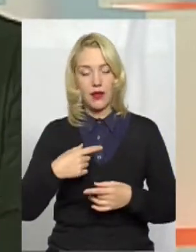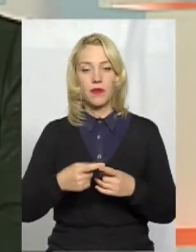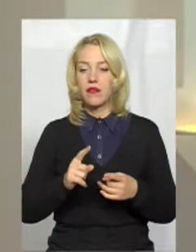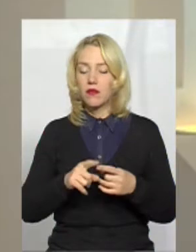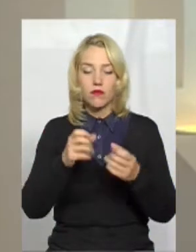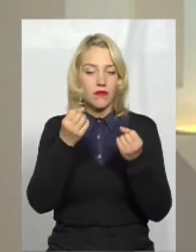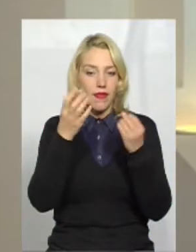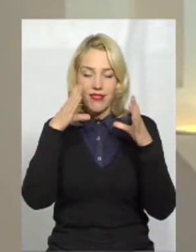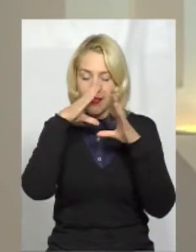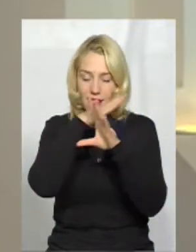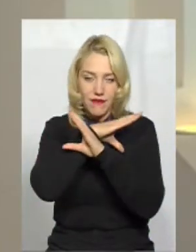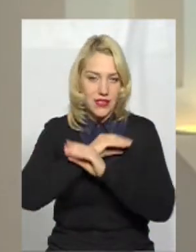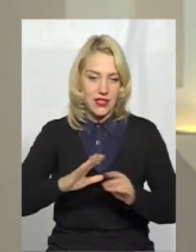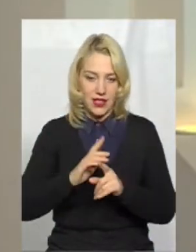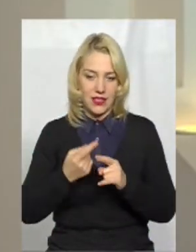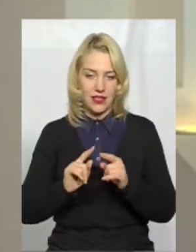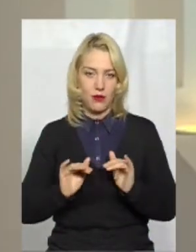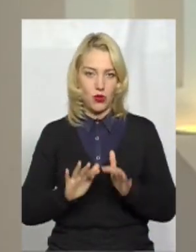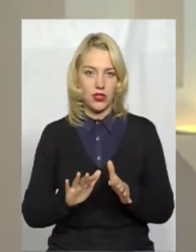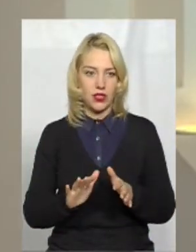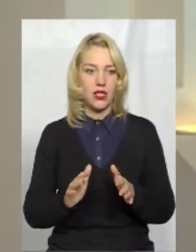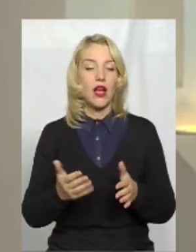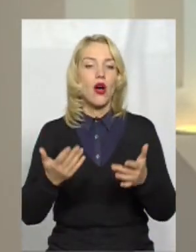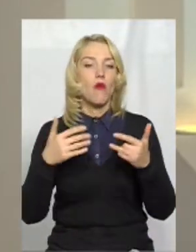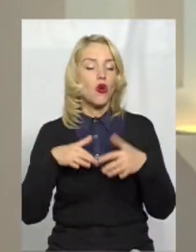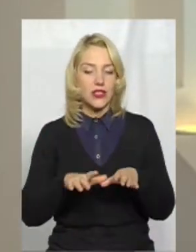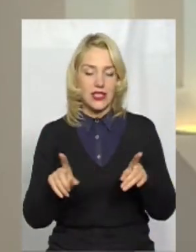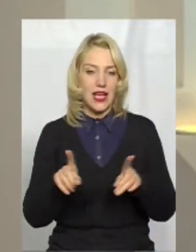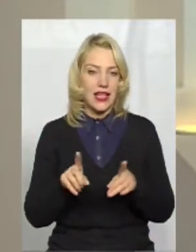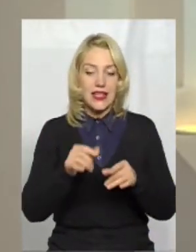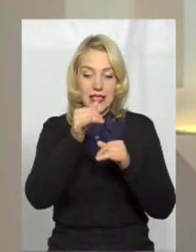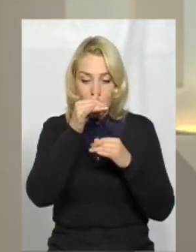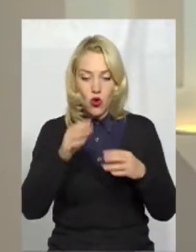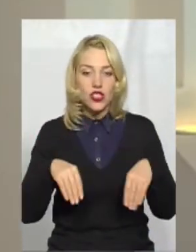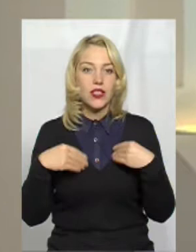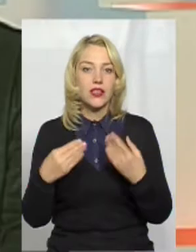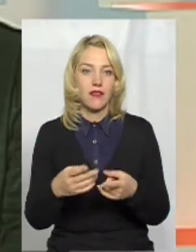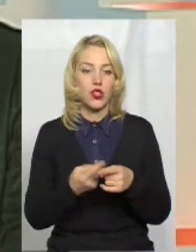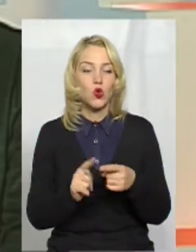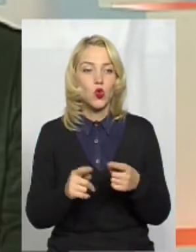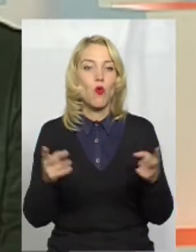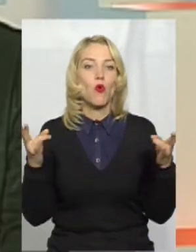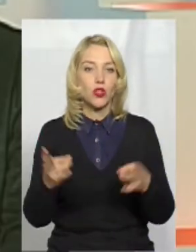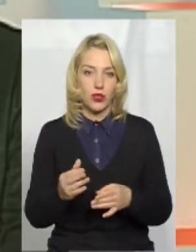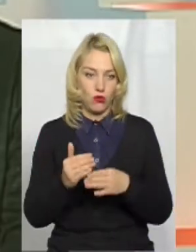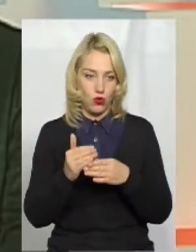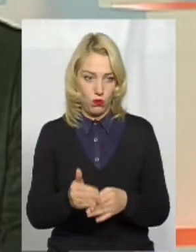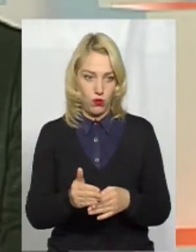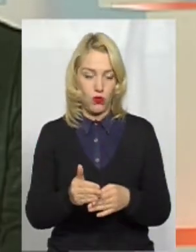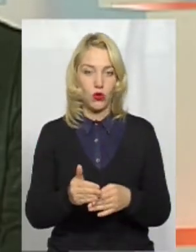стигне за тими процесами. Процесами. І не зможе надавати ту потрібну допомогу. І